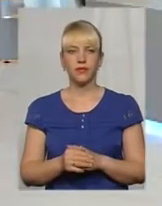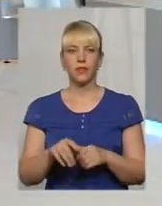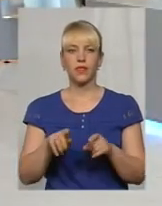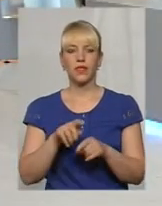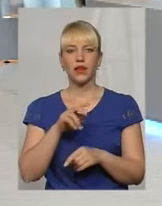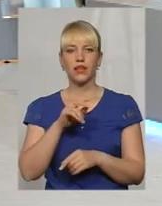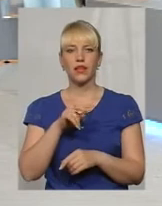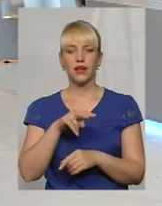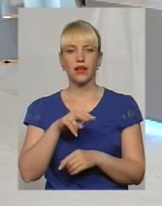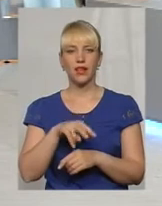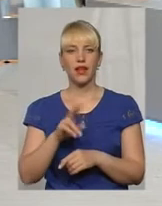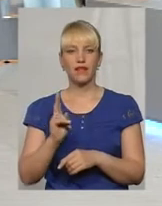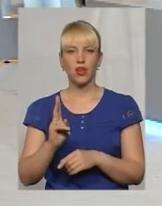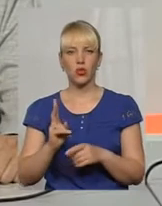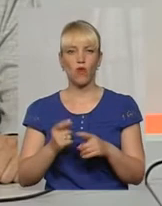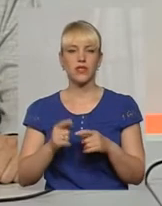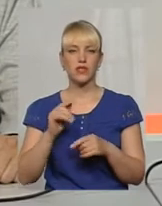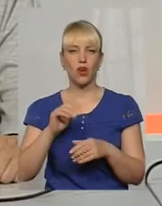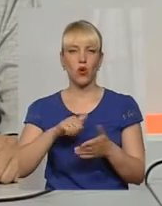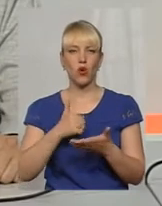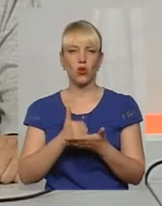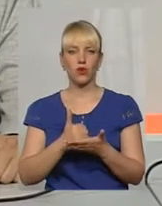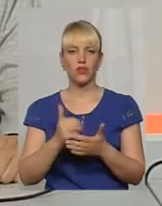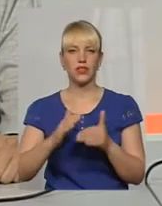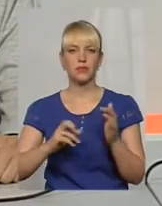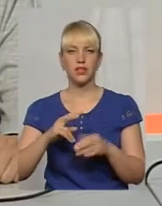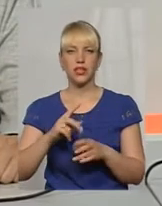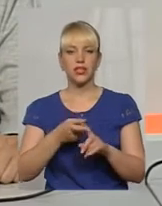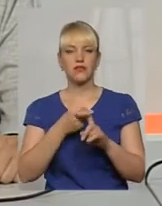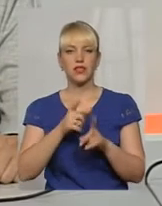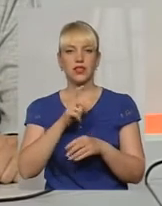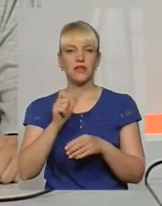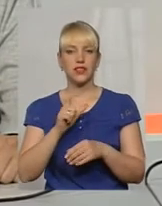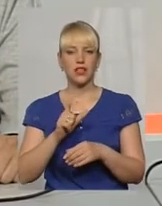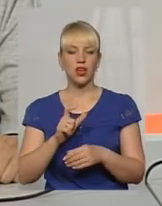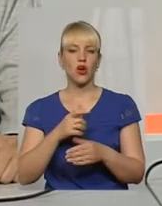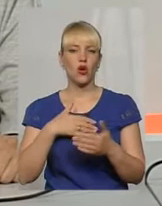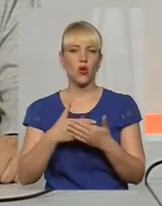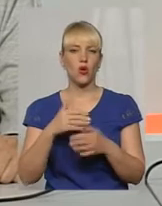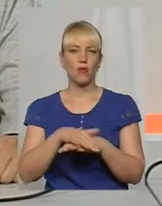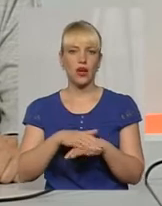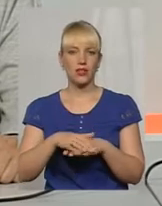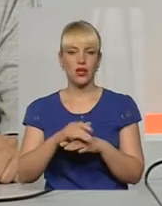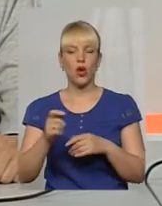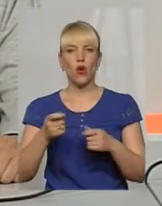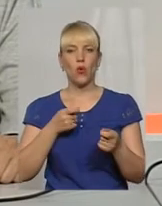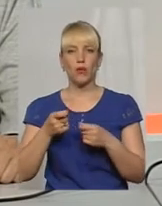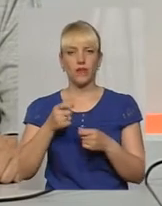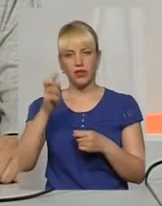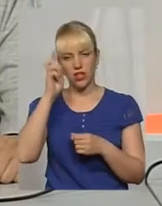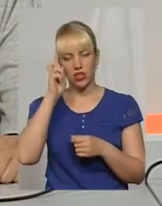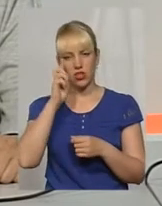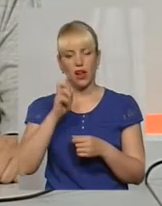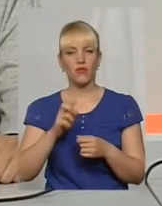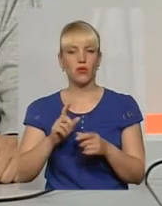пані Лілія Клятковська, головний спеціаліст із зв'язків із громадськістю та ЗМІ, управління Державної міграційної